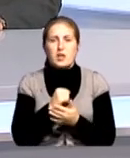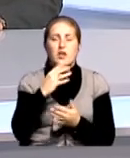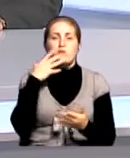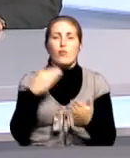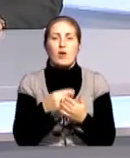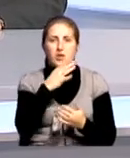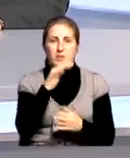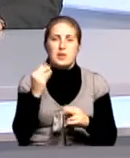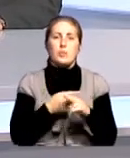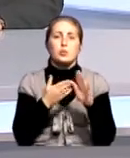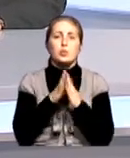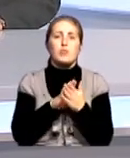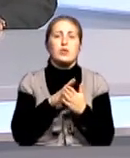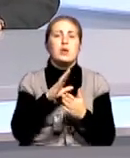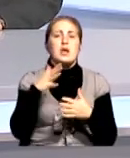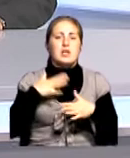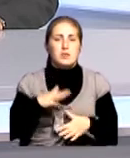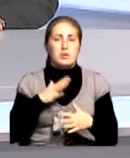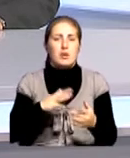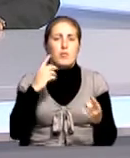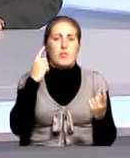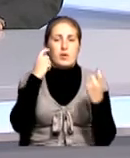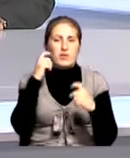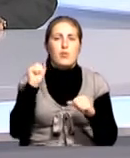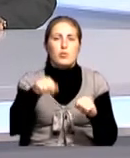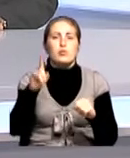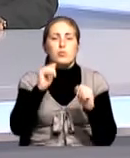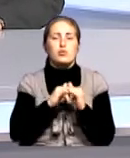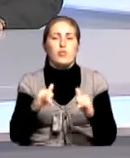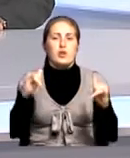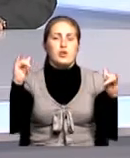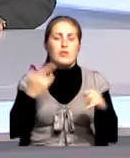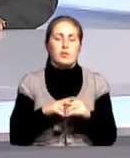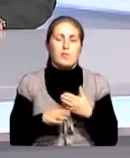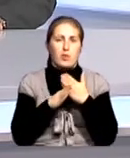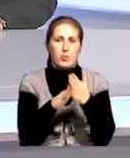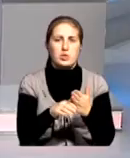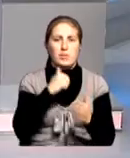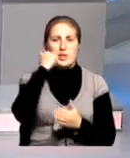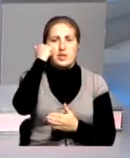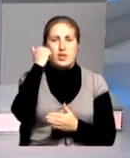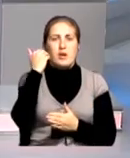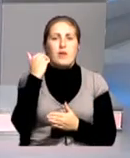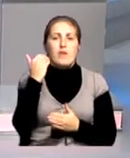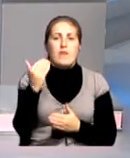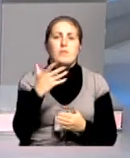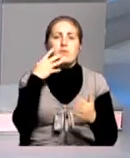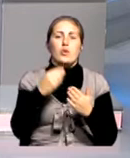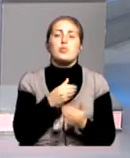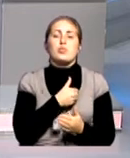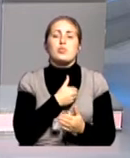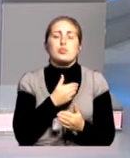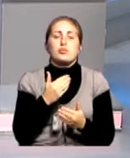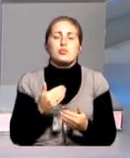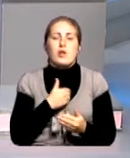безусловно, крымскому информационному пространству еще есть куда расти, и мы будем стараться ему в этом помочь. Благодарю, Вадим Александрович. Вам, в свою очередь, желаю